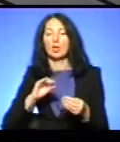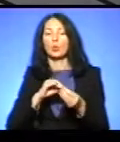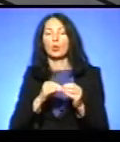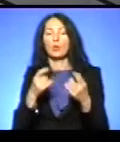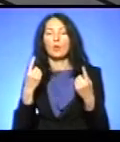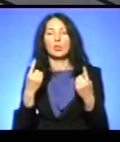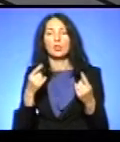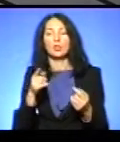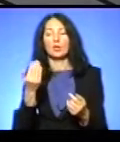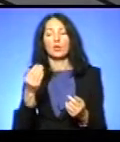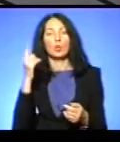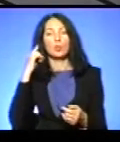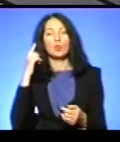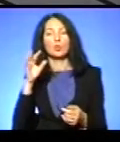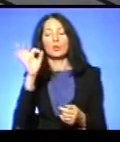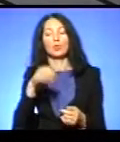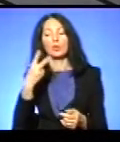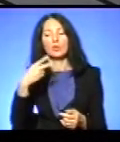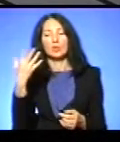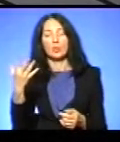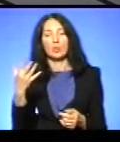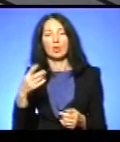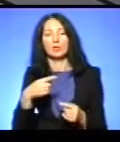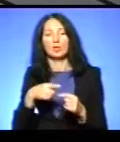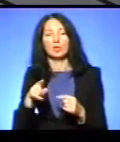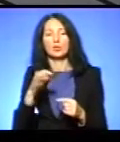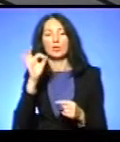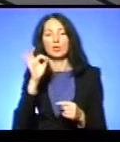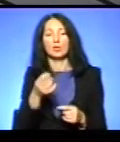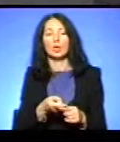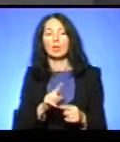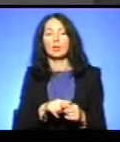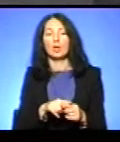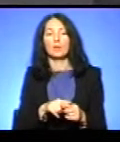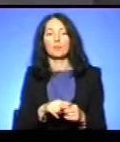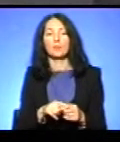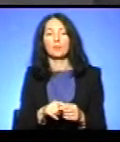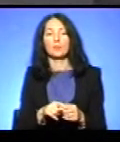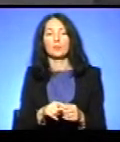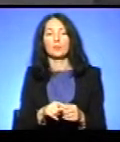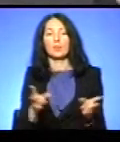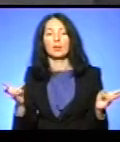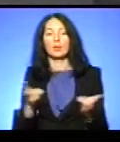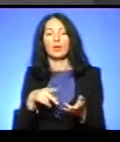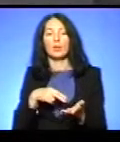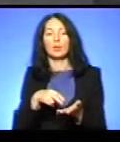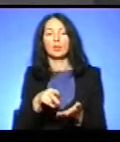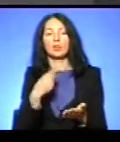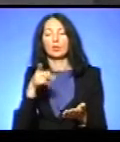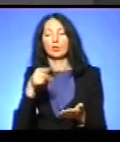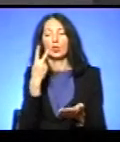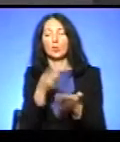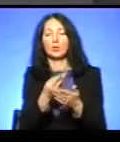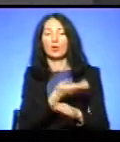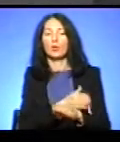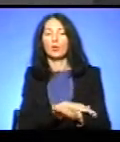ви почули відсоток 25 від родини, там інші відсотки. Насправді це треба йти до тих показників, там,